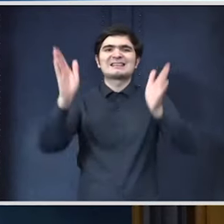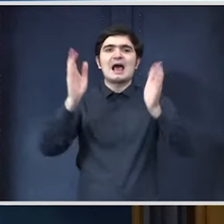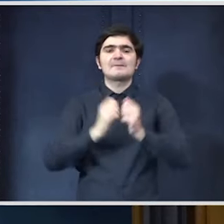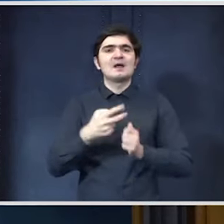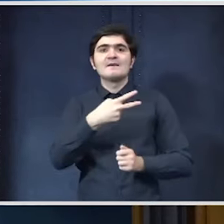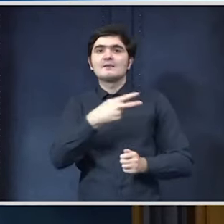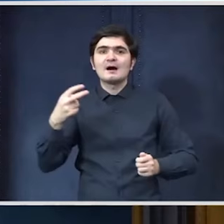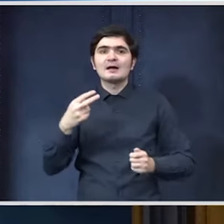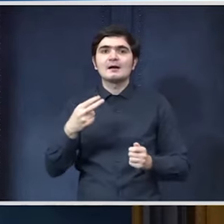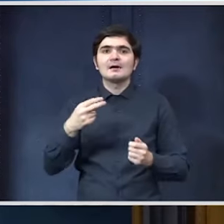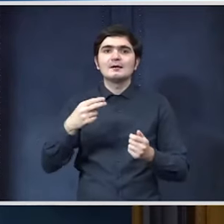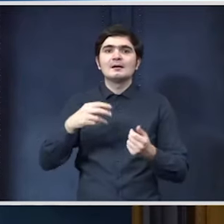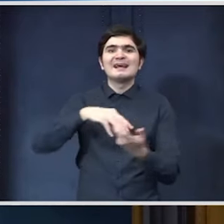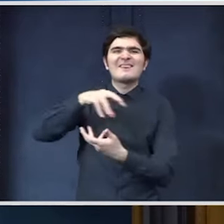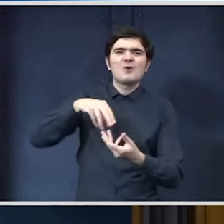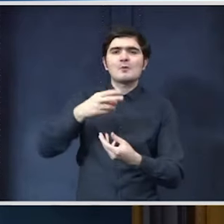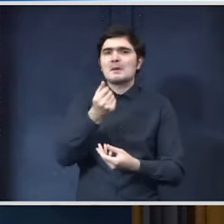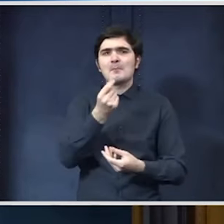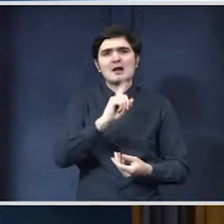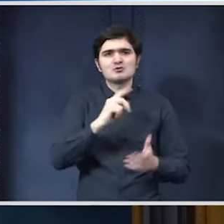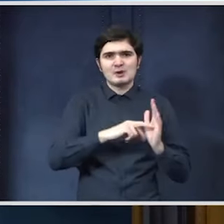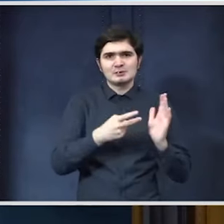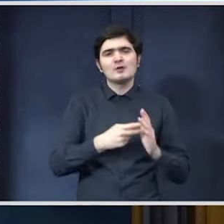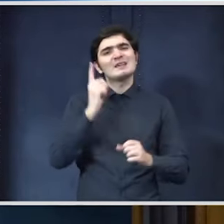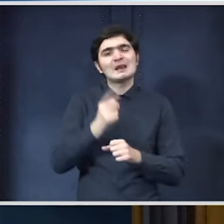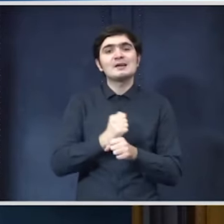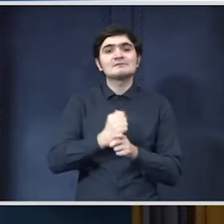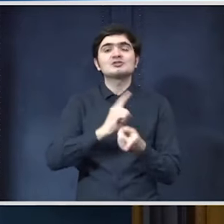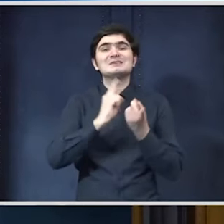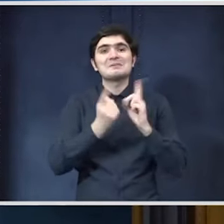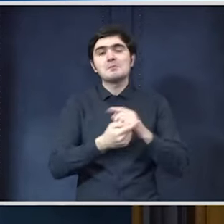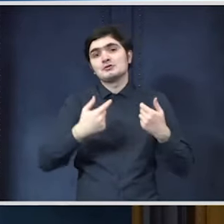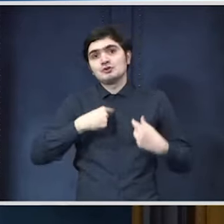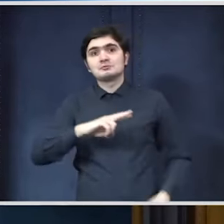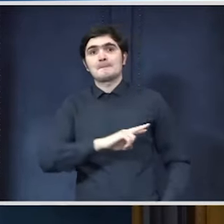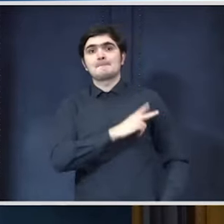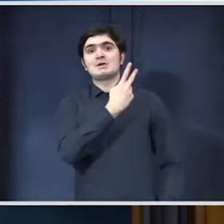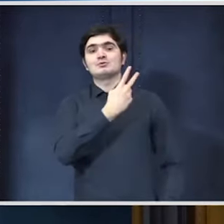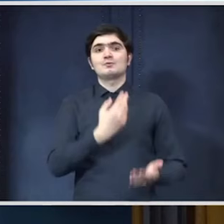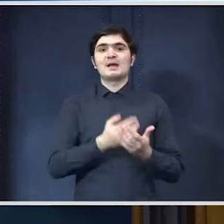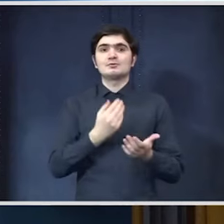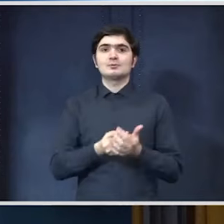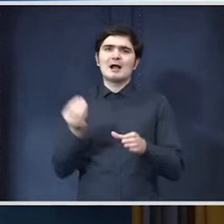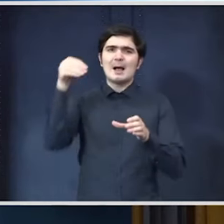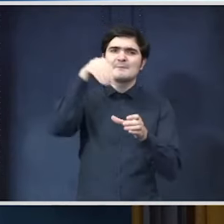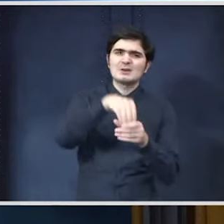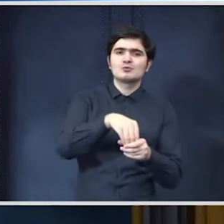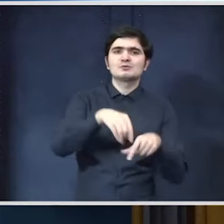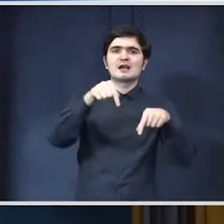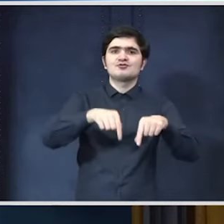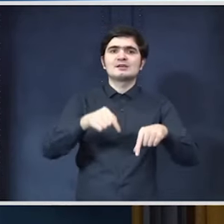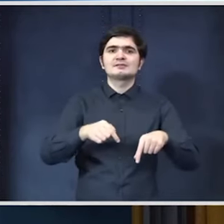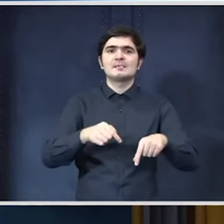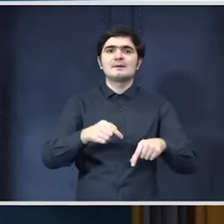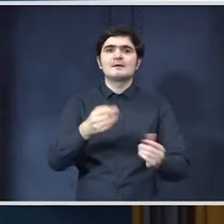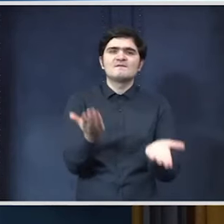Trebuie și schimbări. Și de asta sunt mândru că am inclus în această versiune a